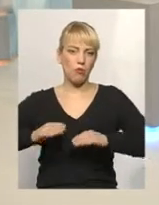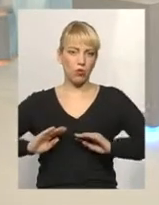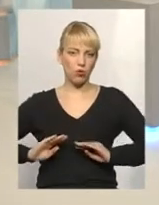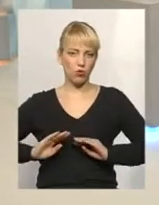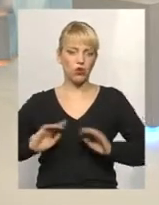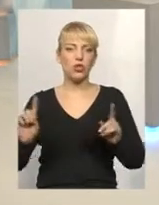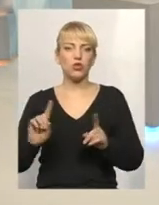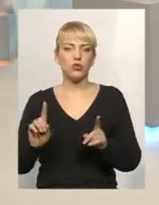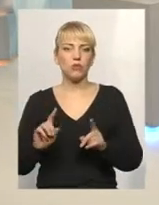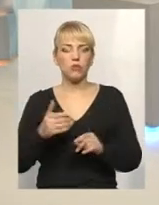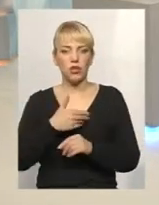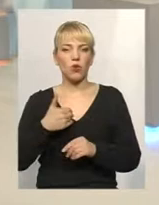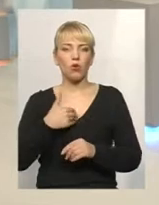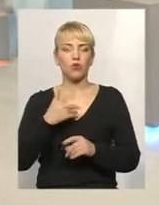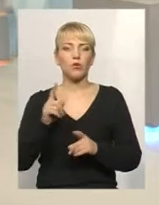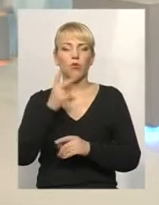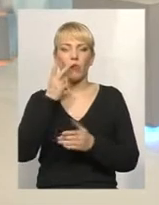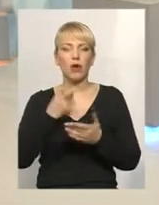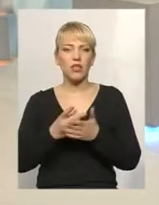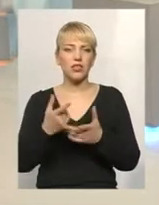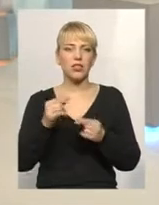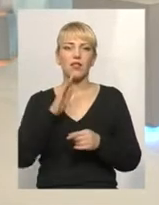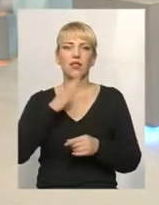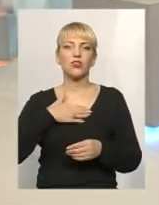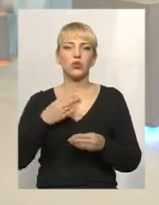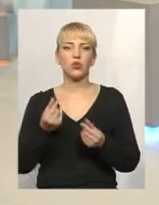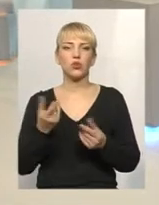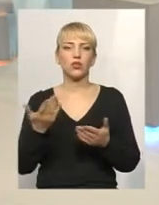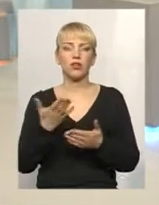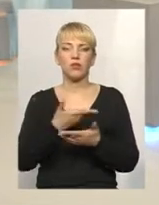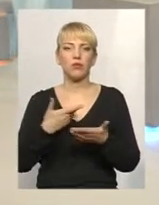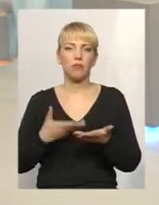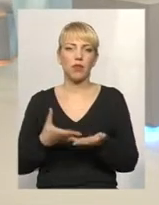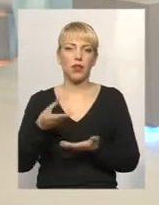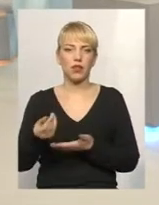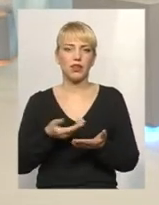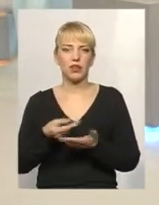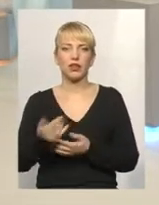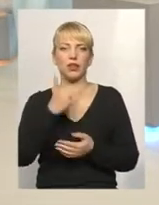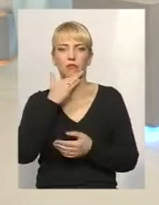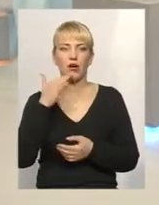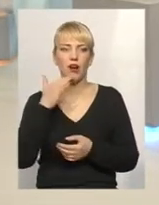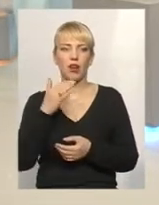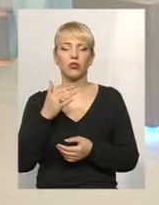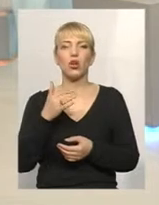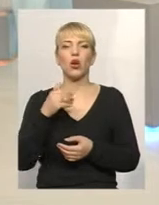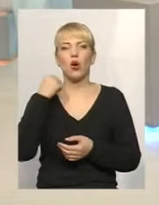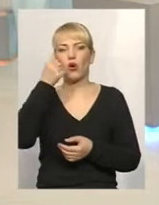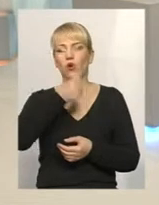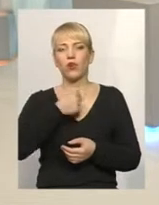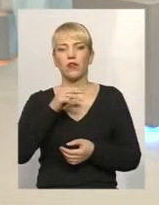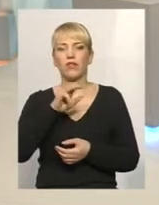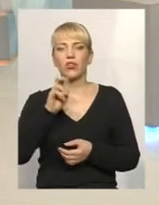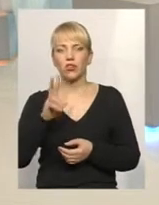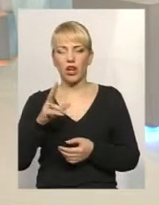хочемо побачити, де наші гроші, які ми платили багато років, а що ж ЖЕК ліквідуть, а хто ж нам відремонтує